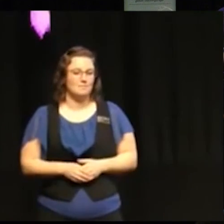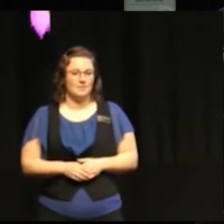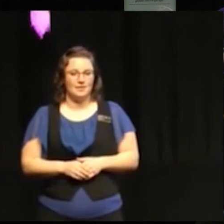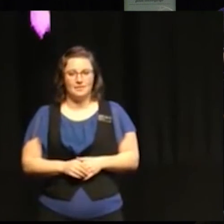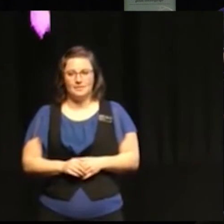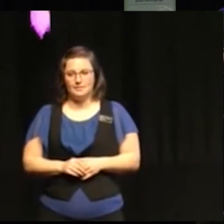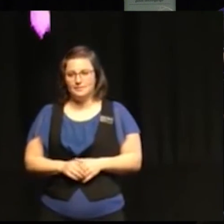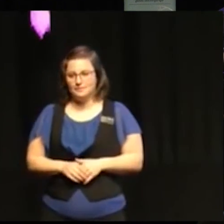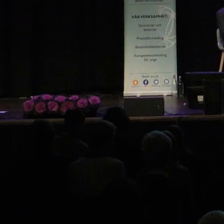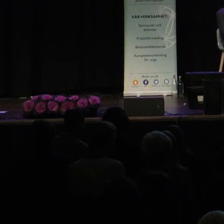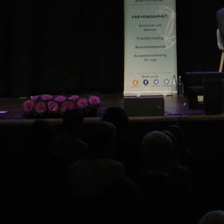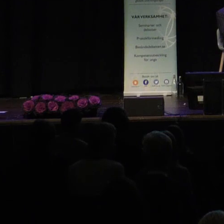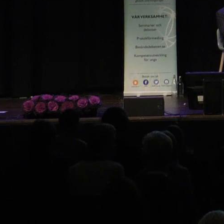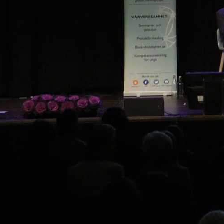hemskt mycket.